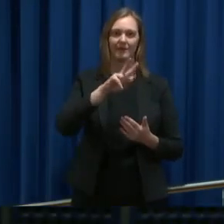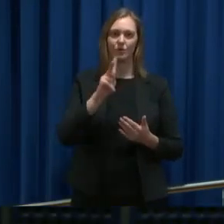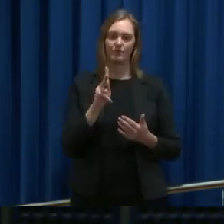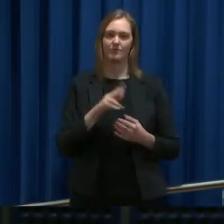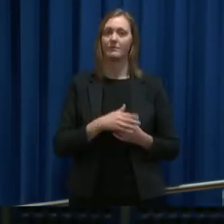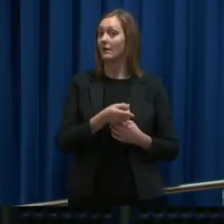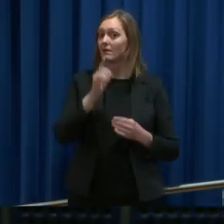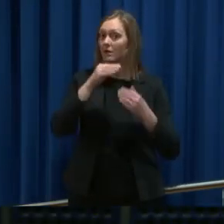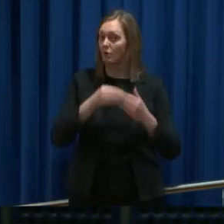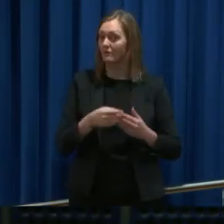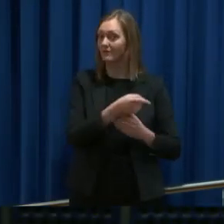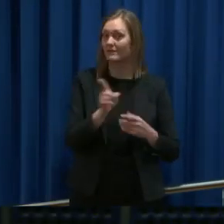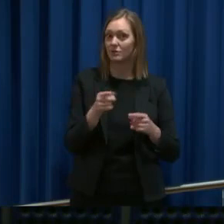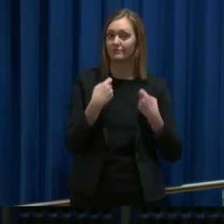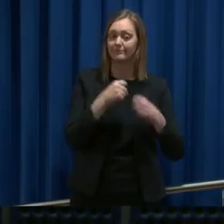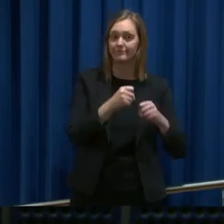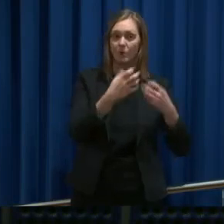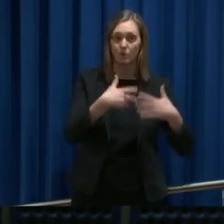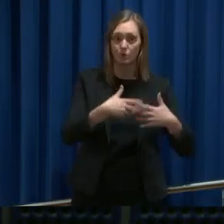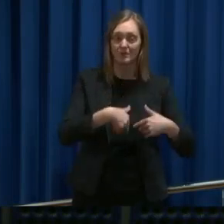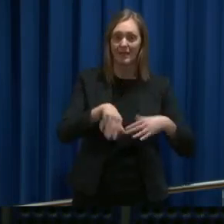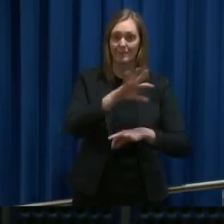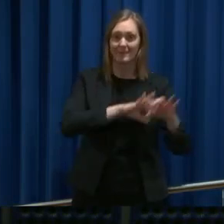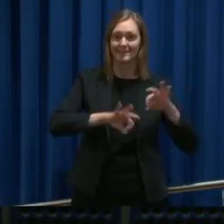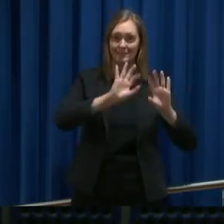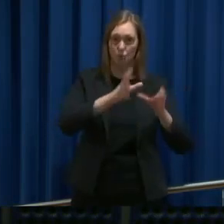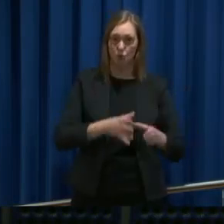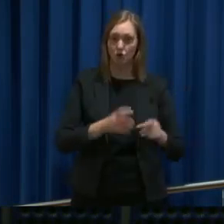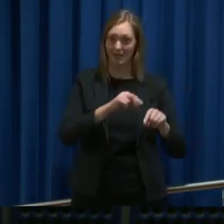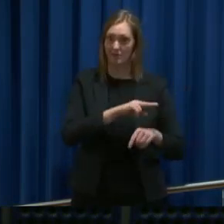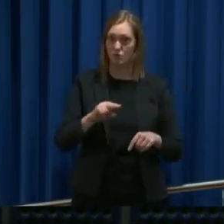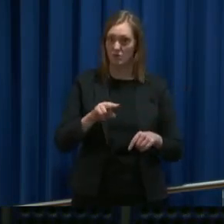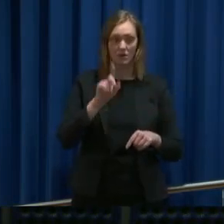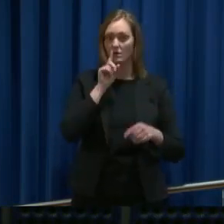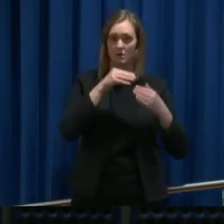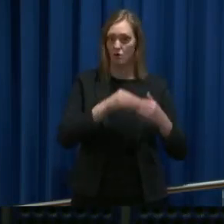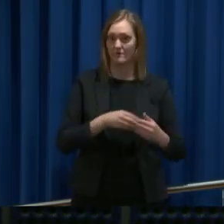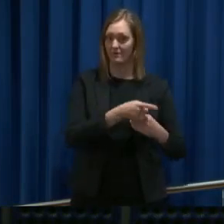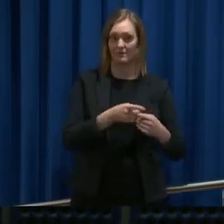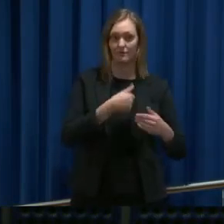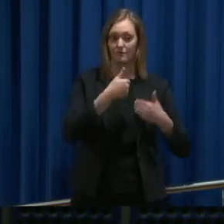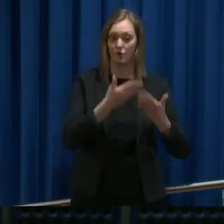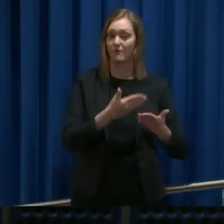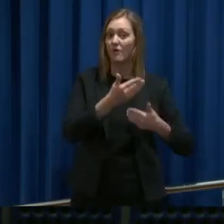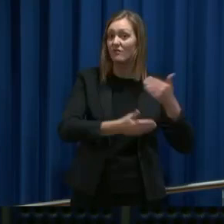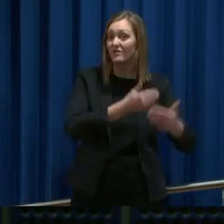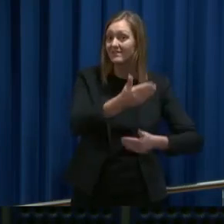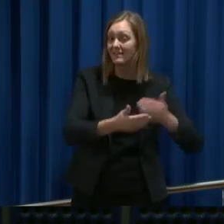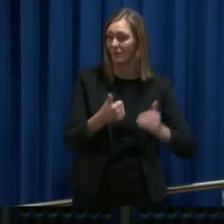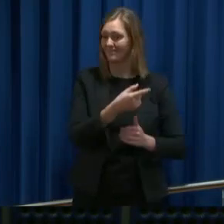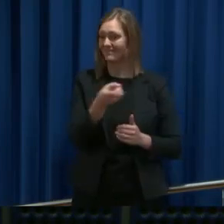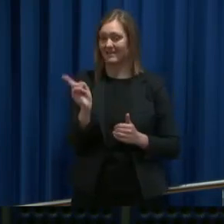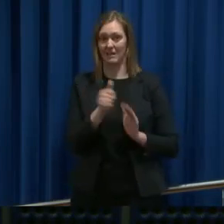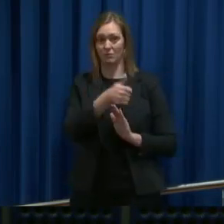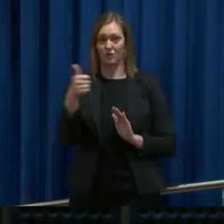at de som nå begynner å produsere dette medisinske utstyret her i Norge får fortsette med det, og at dere som myndighet